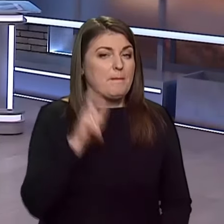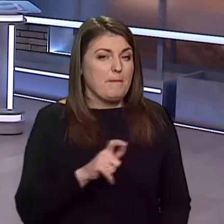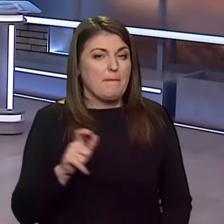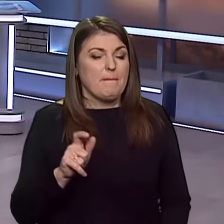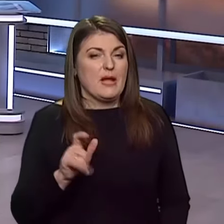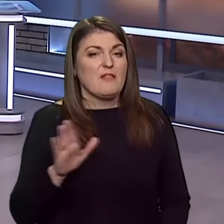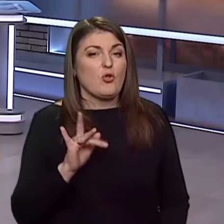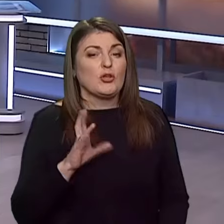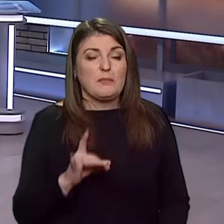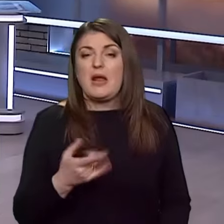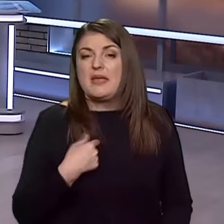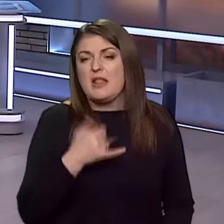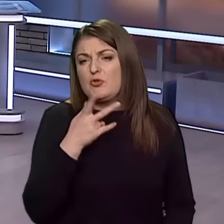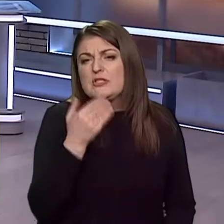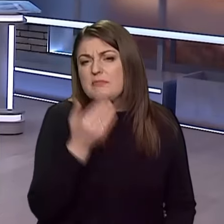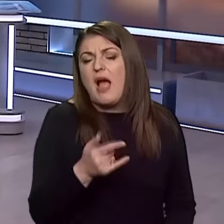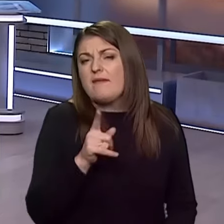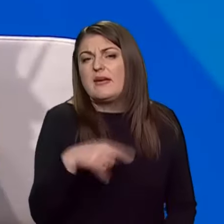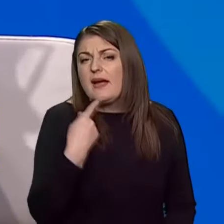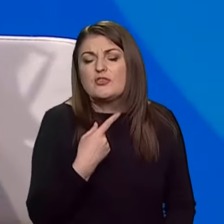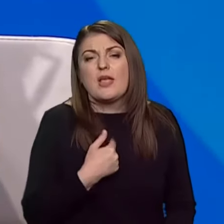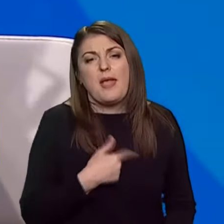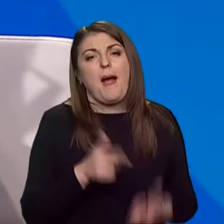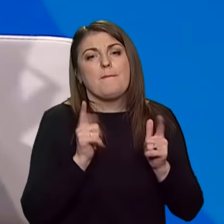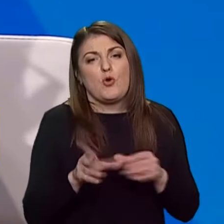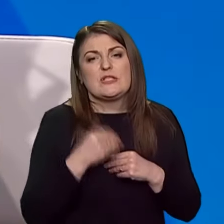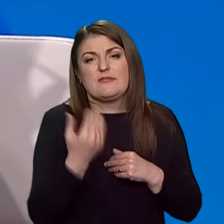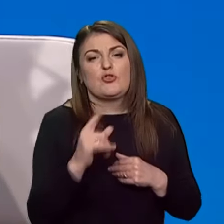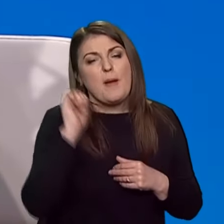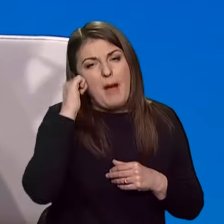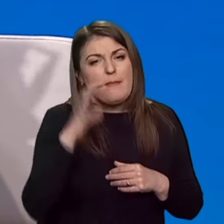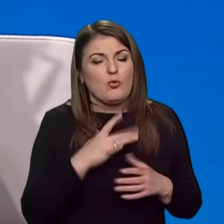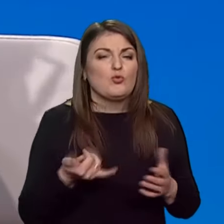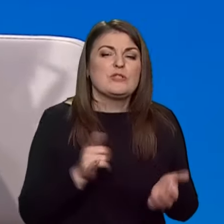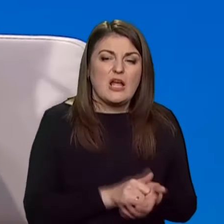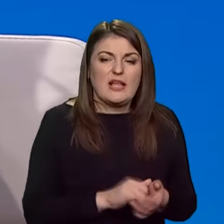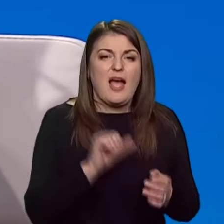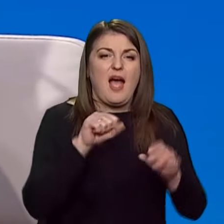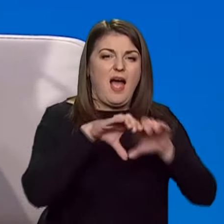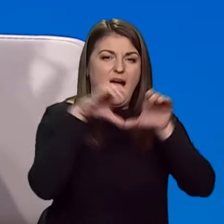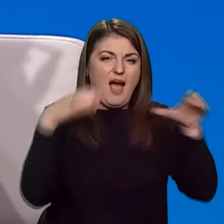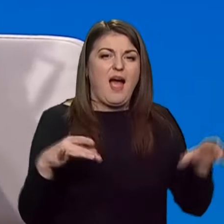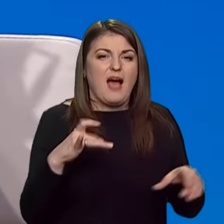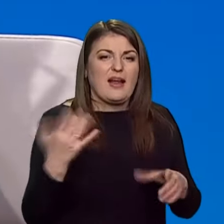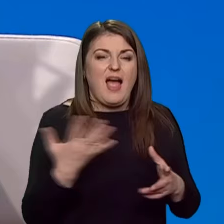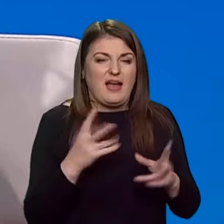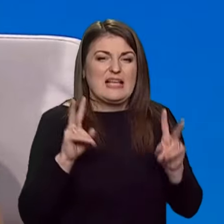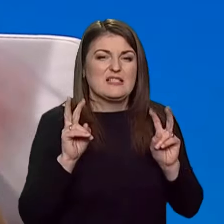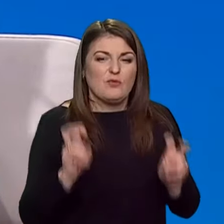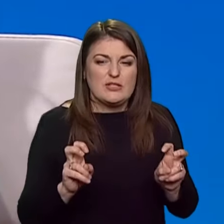Пане Володимире, але я не можу мене спитати вас. От ви кажете, я погоджуюся з вами, що пам'ятник був встановлений, арка, яка